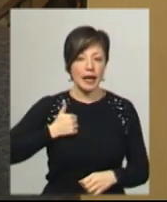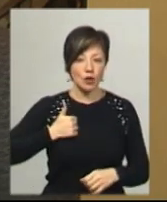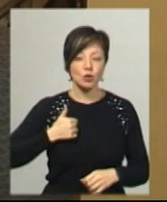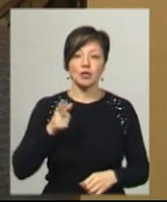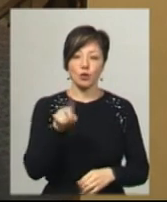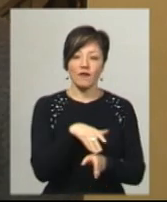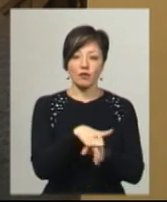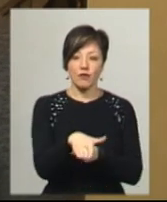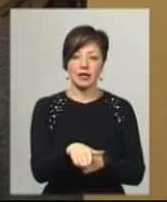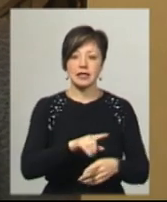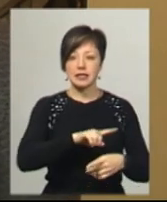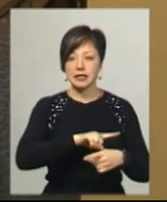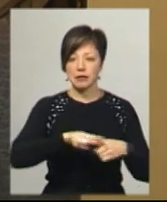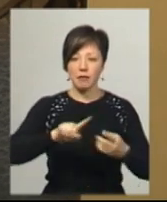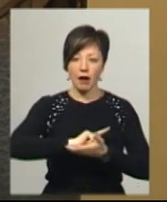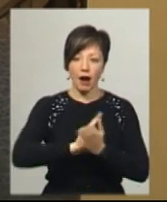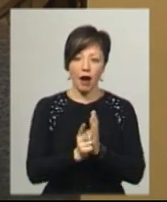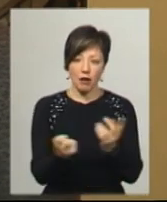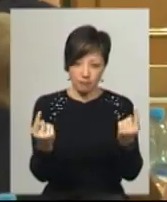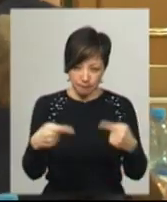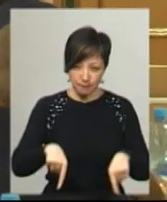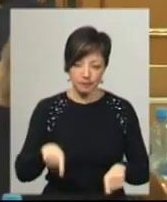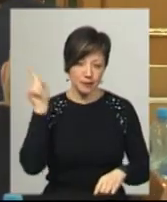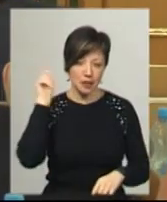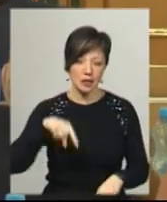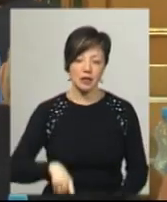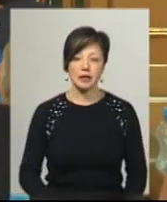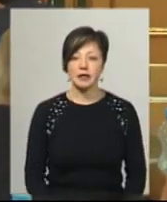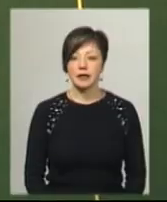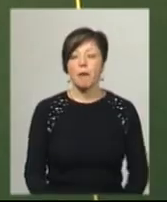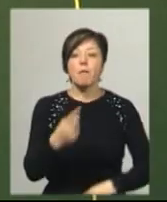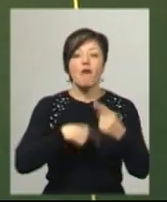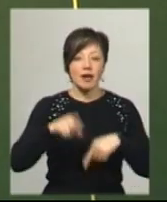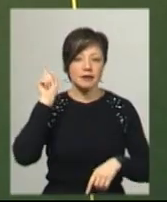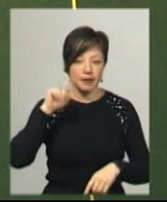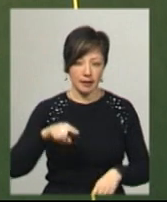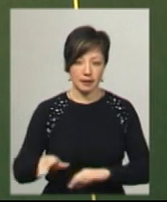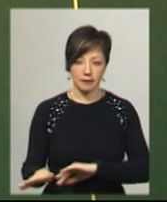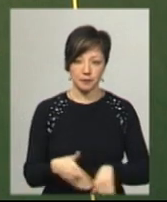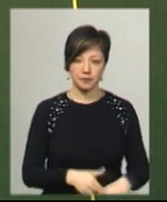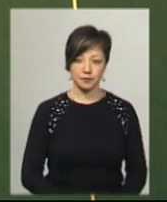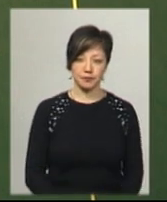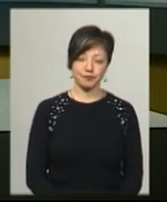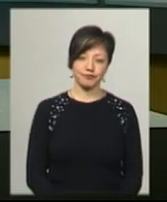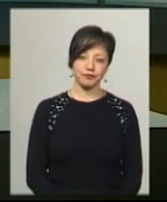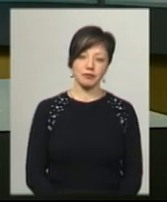відбувається стрімка контрреволюція негідників. Анастасія Збродова, Іван Мовчан. Новини на Суспільному. Хмельницький.